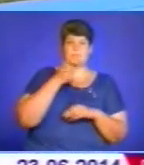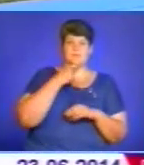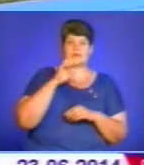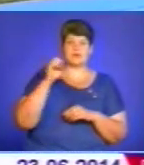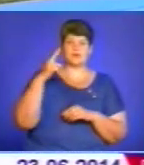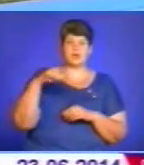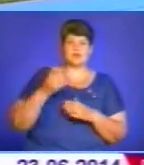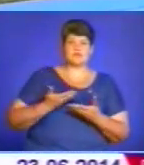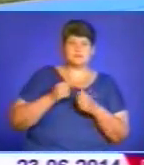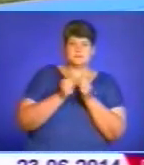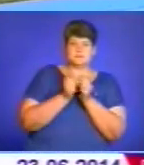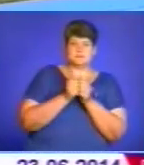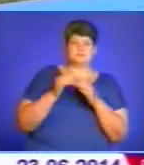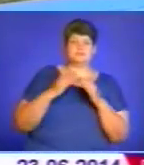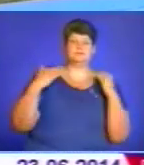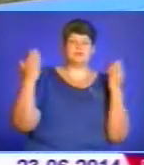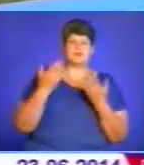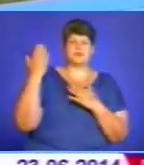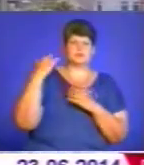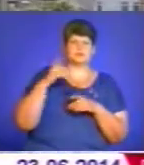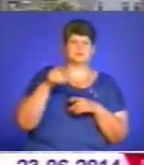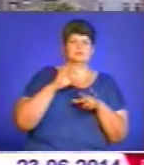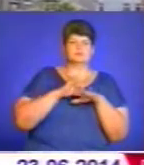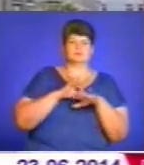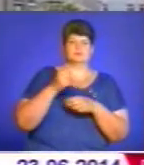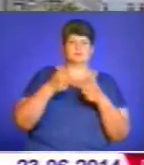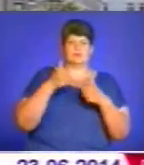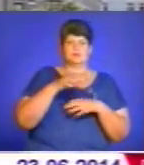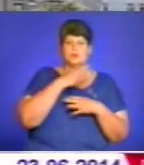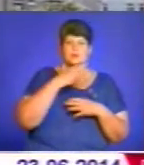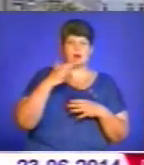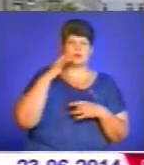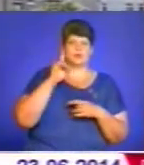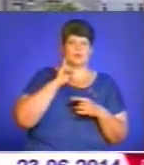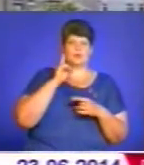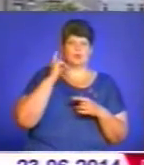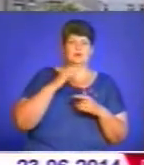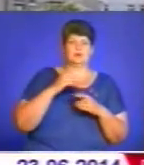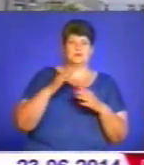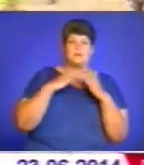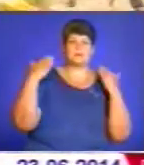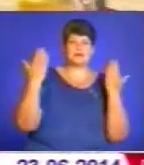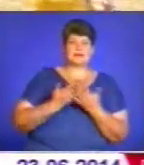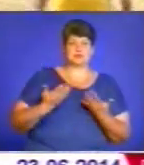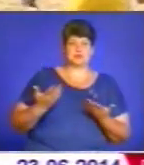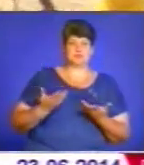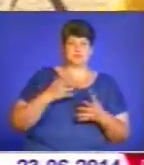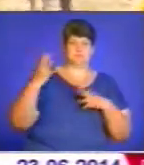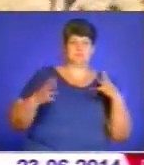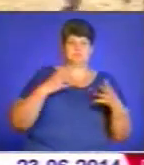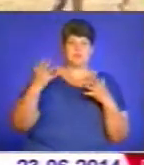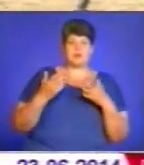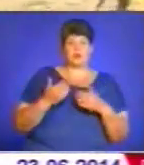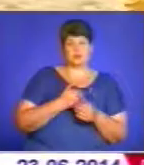неподалік стадіону. Пригадує, раніше тут регулярно проводили змагання. Було багато молоді, майданчик жив. От і вирішили повернутися до